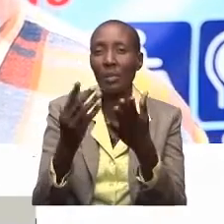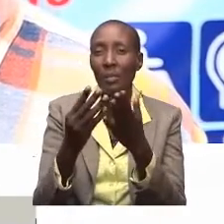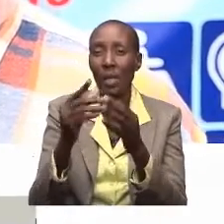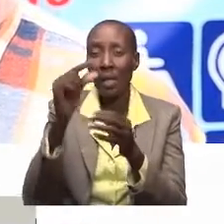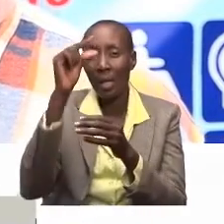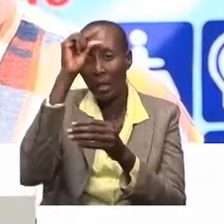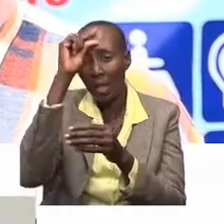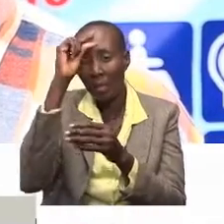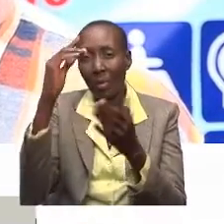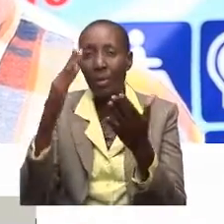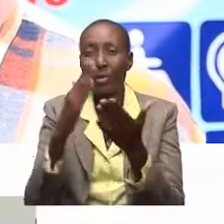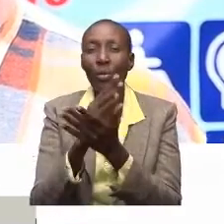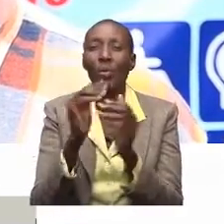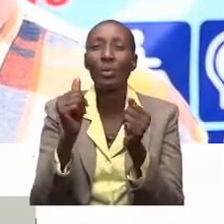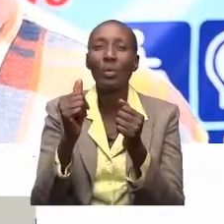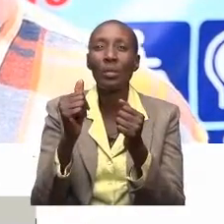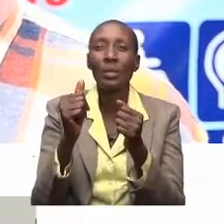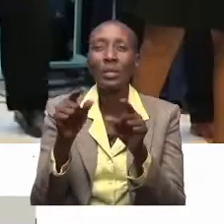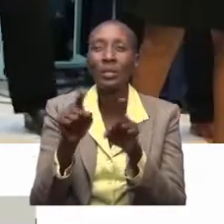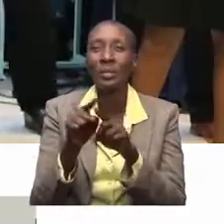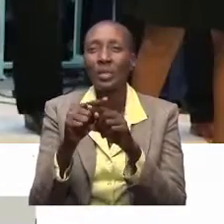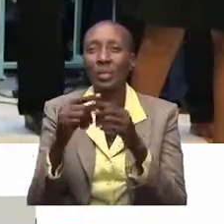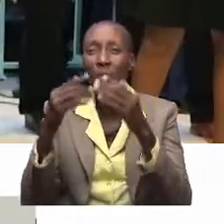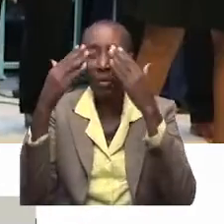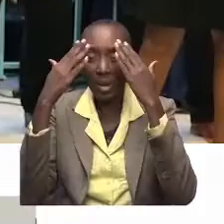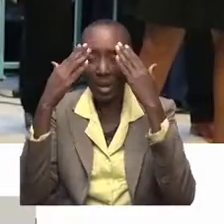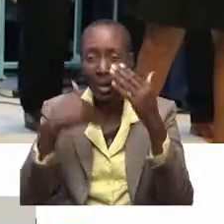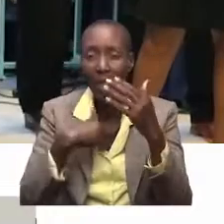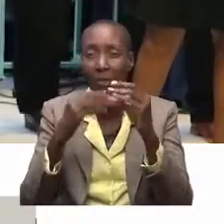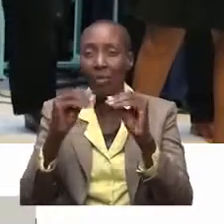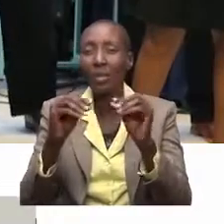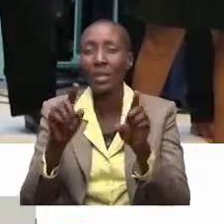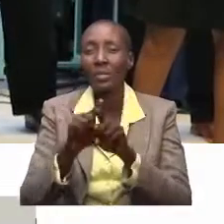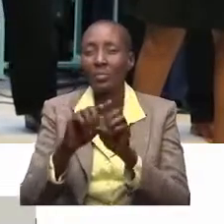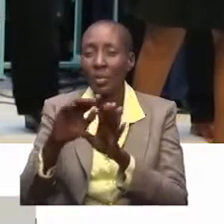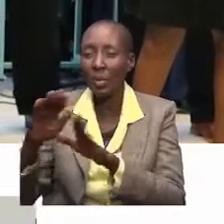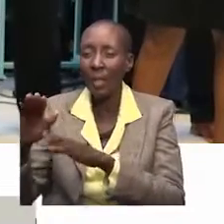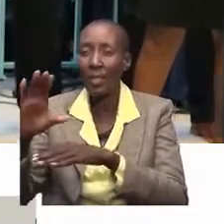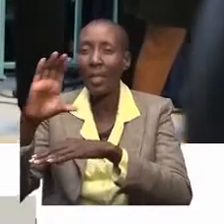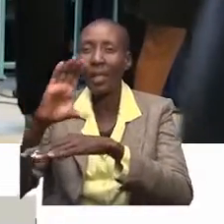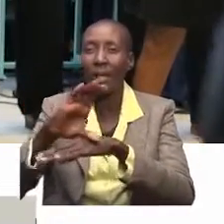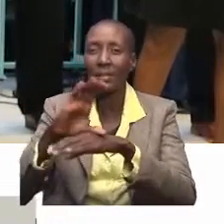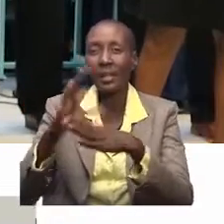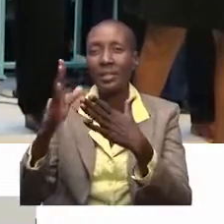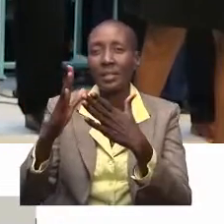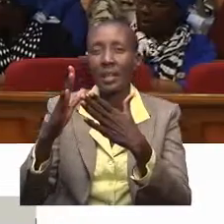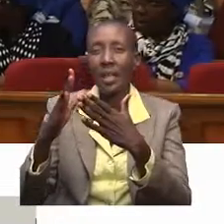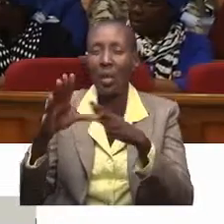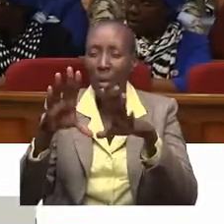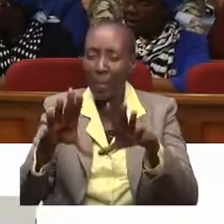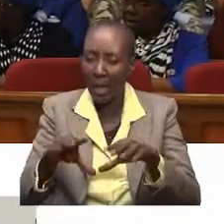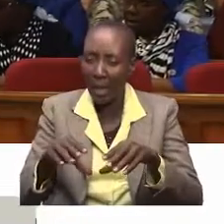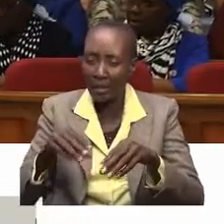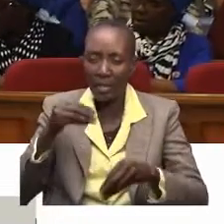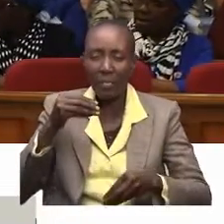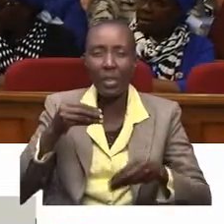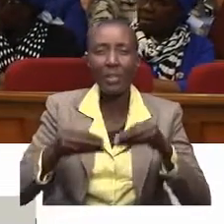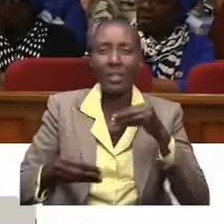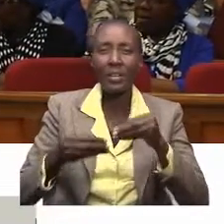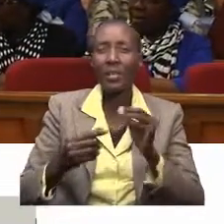speech therapist hawako vile. Kupande mwingine, makanisa ya meshudiwa kwa kumbatia wale maavu,